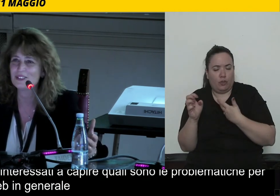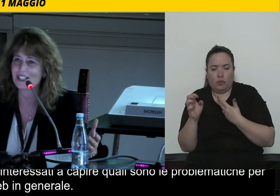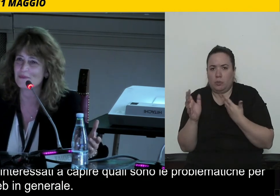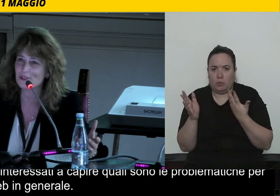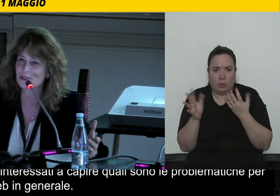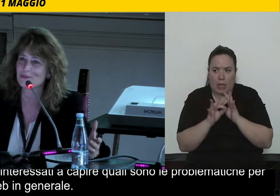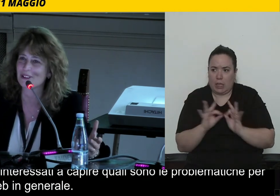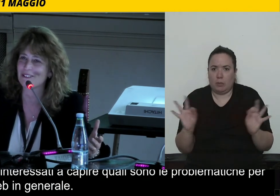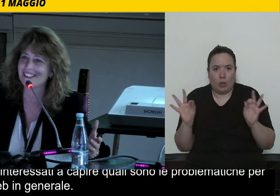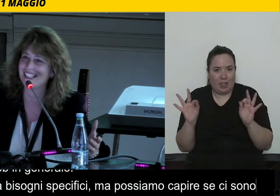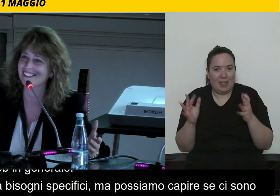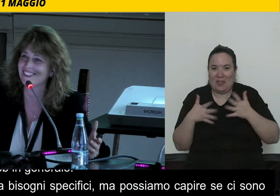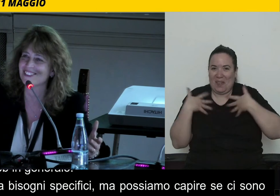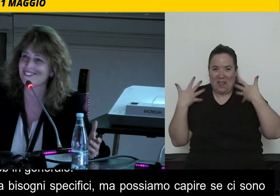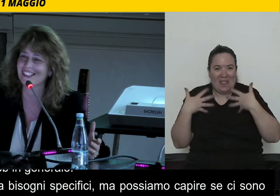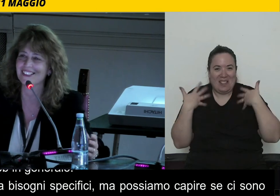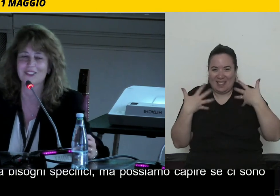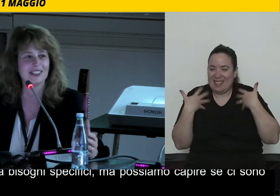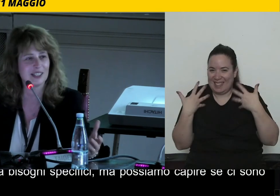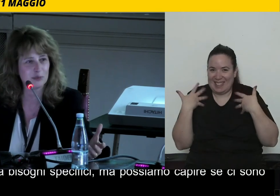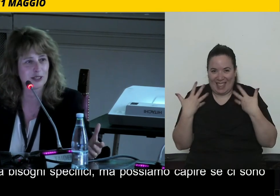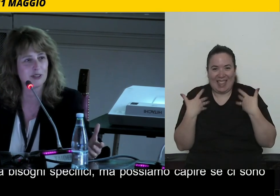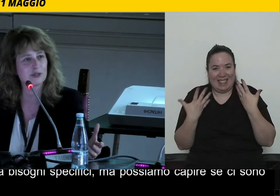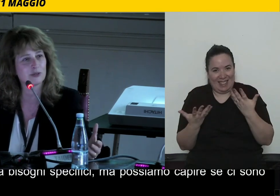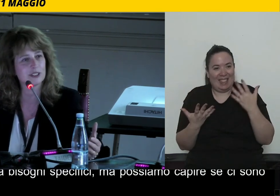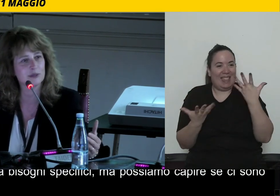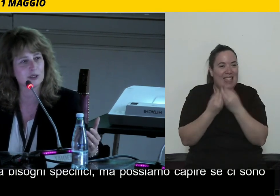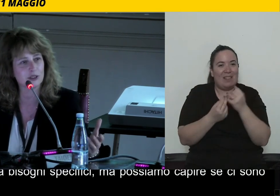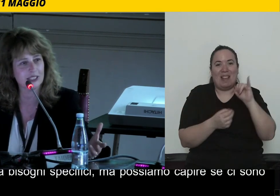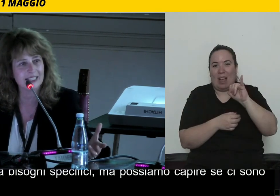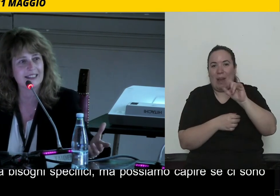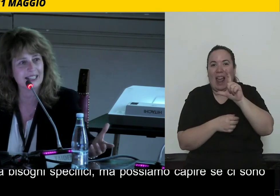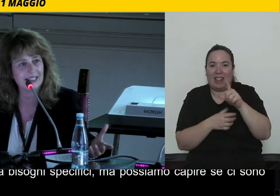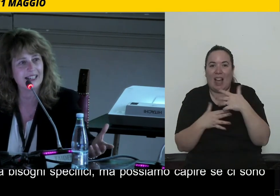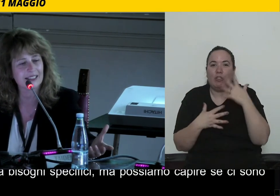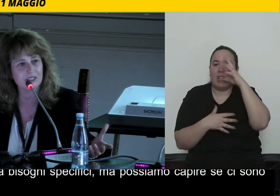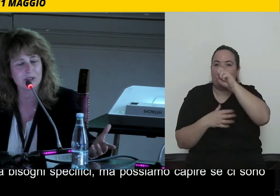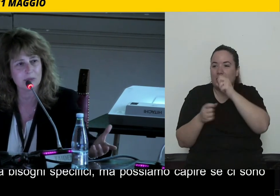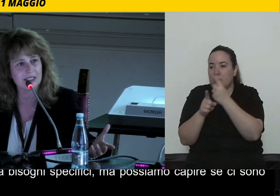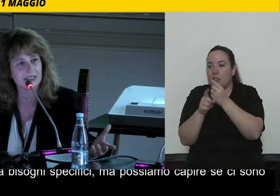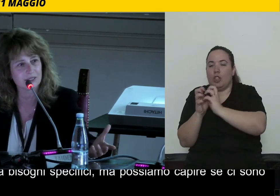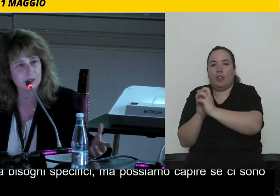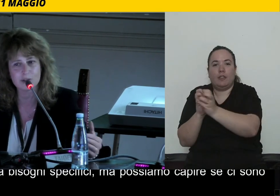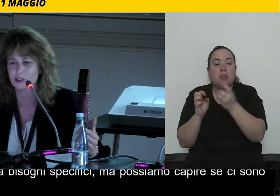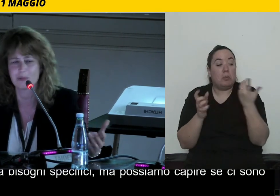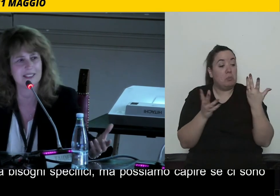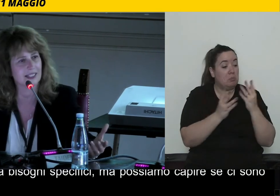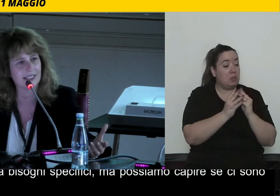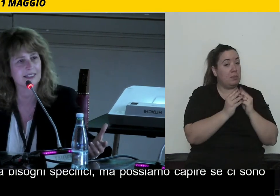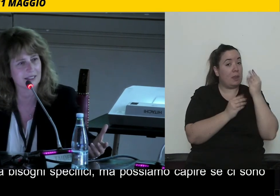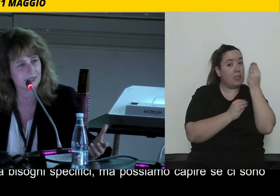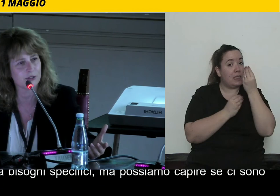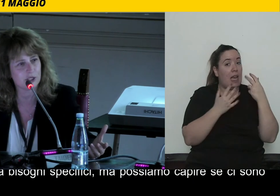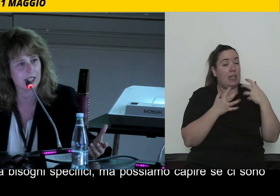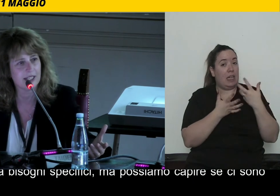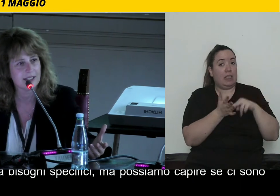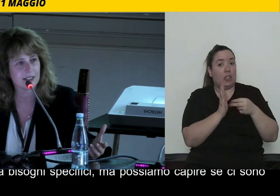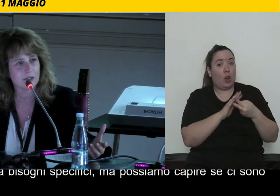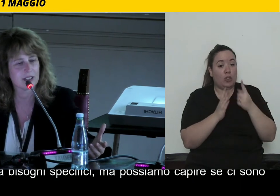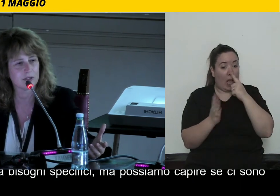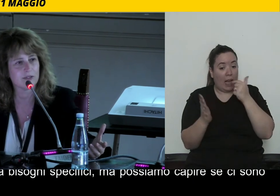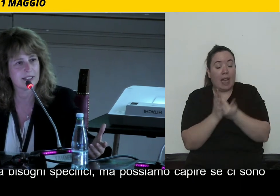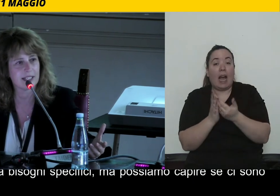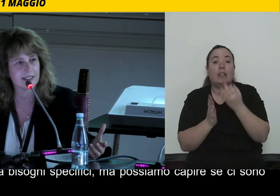Noi saremmo super contenti, vero Isabella e Claudia, di capire quali sono questi bisogni, di adattare anche eventualmente la tecnologia, o di pensare ad altre tecnologie,